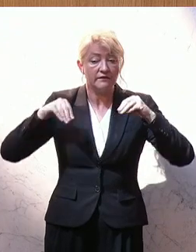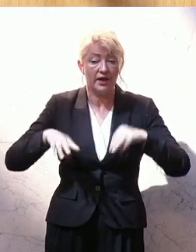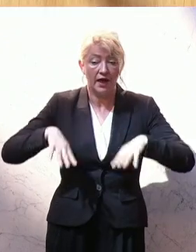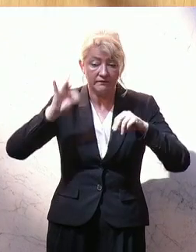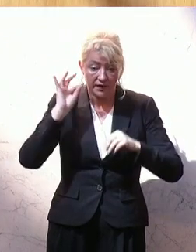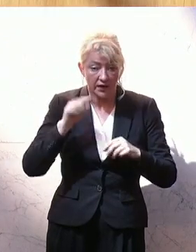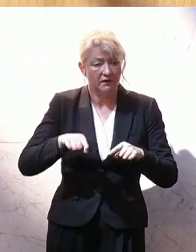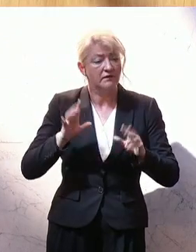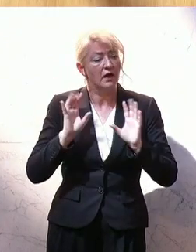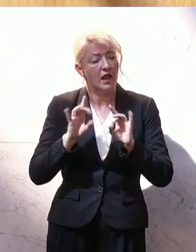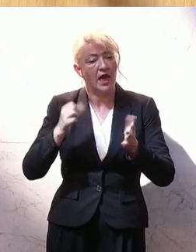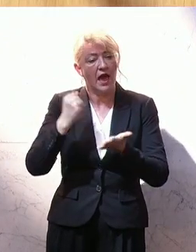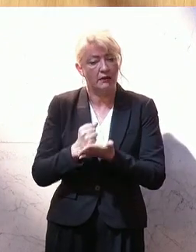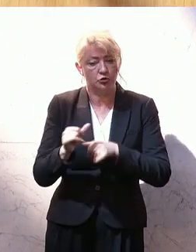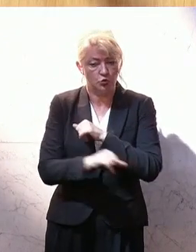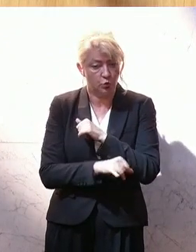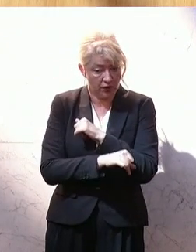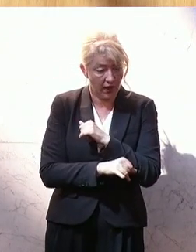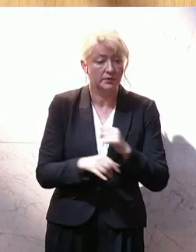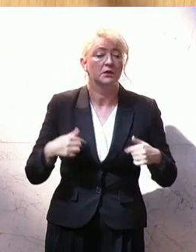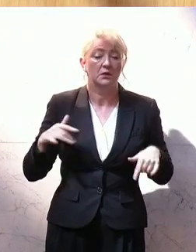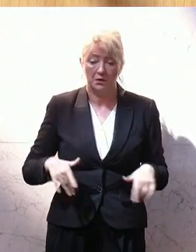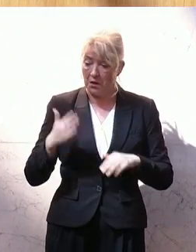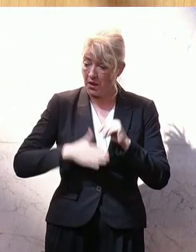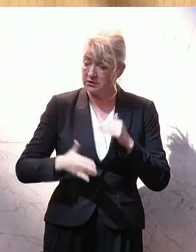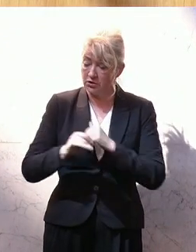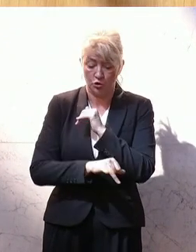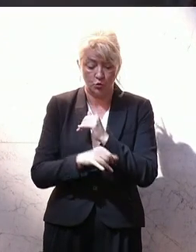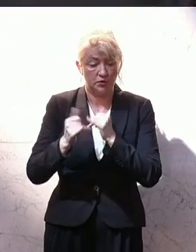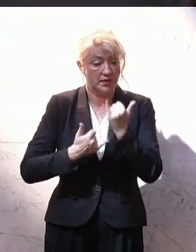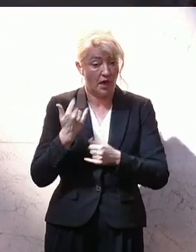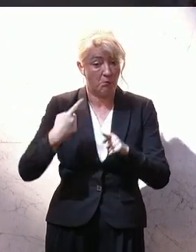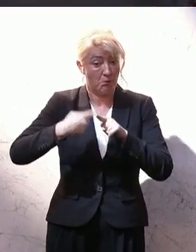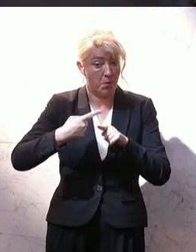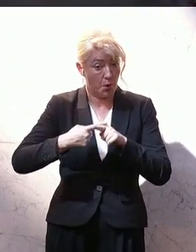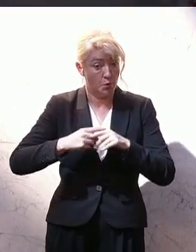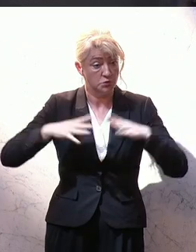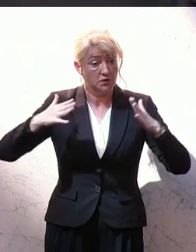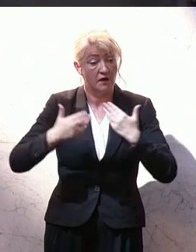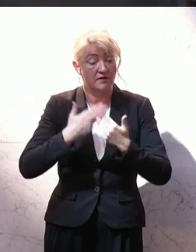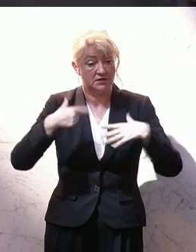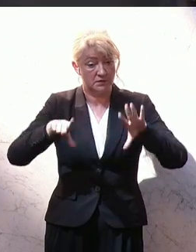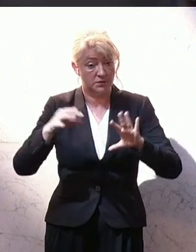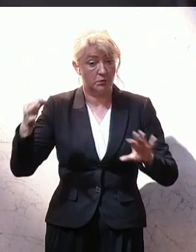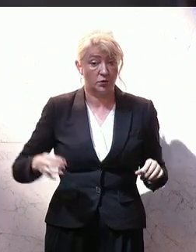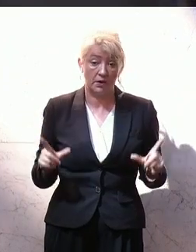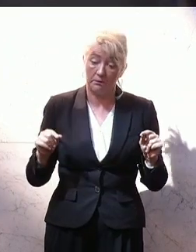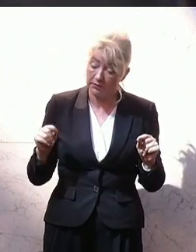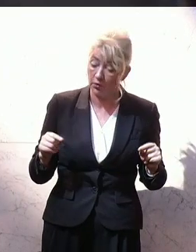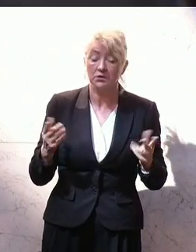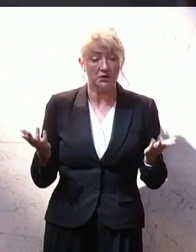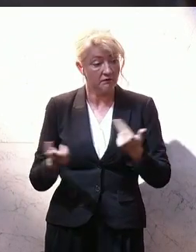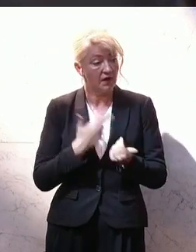und Anfängern bei den Lehramtsstudien verzeichneten wir im letzten Studienjahr ein Plus von fast 17 Prozent. Das bedeutet